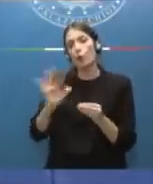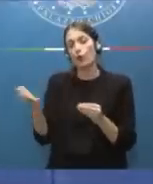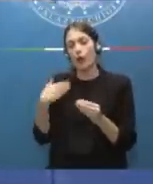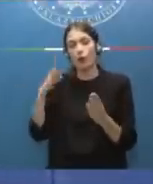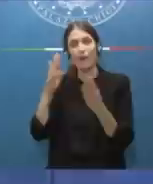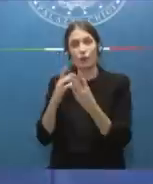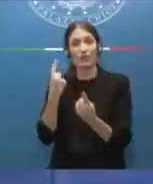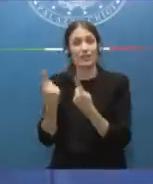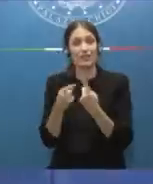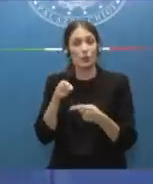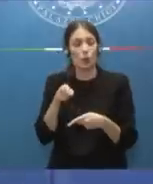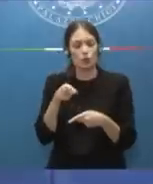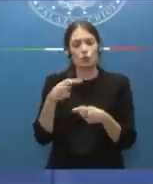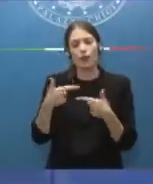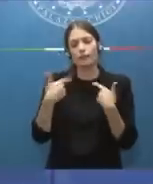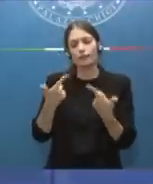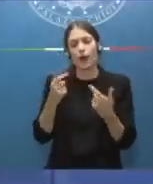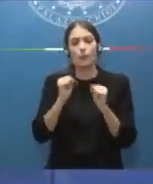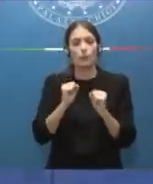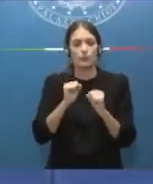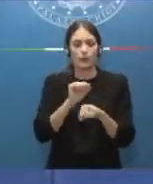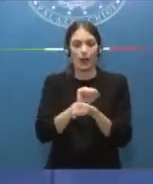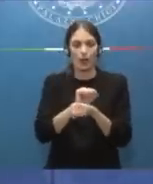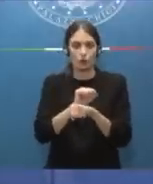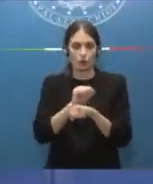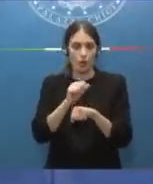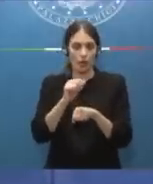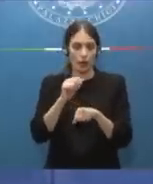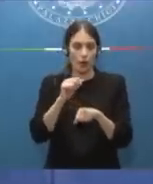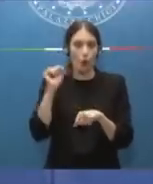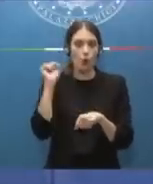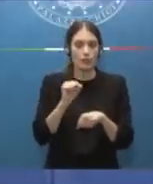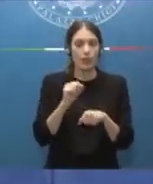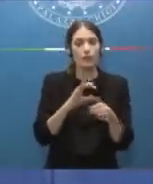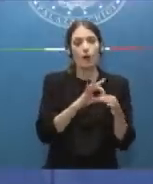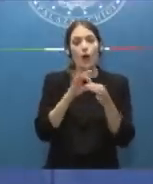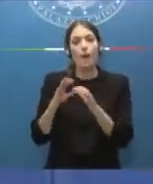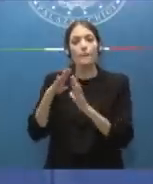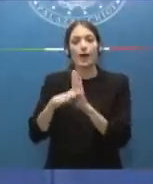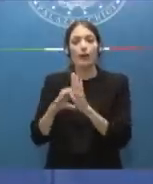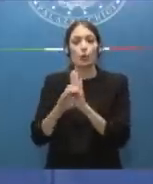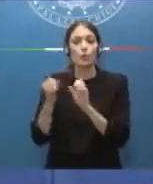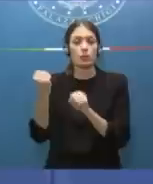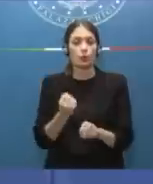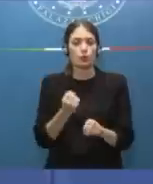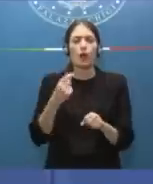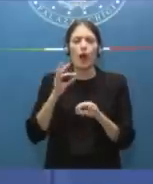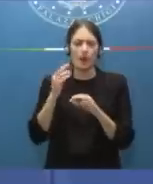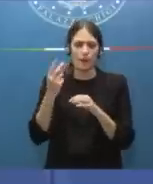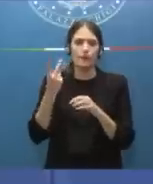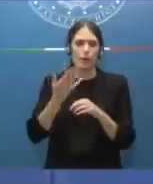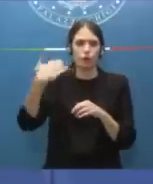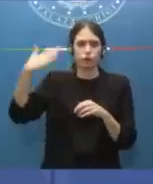vicenda della diciamo per garantire la vicenda del carcere o stativo è intervenire sul piano costituzionale. Al tempo facciamo anche delle delle proposte da questo punto di vista.